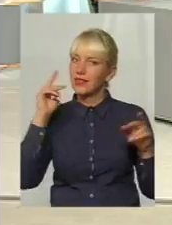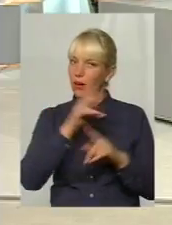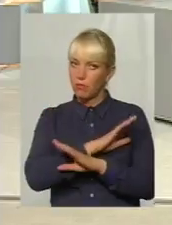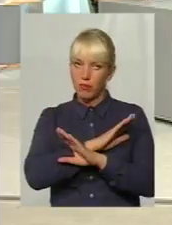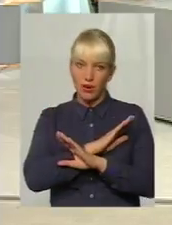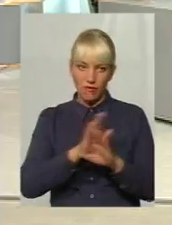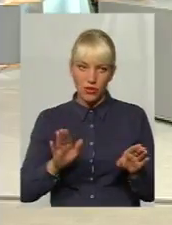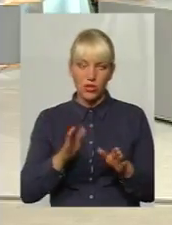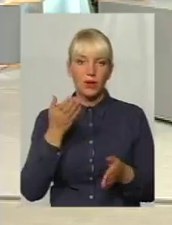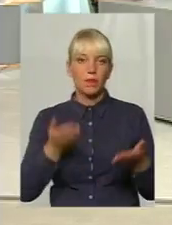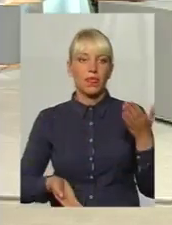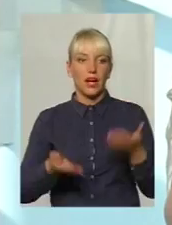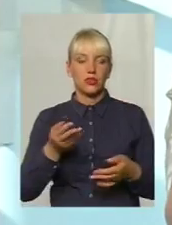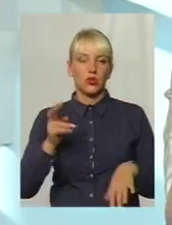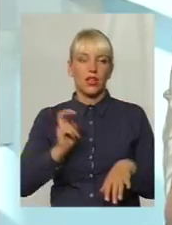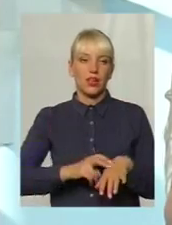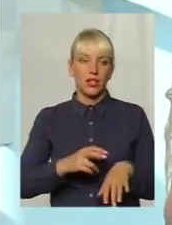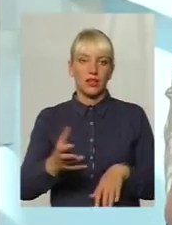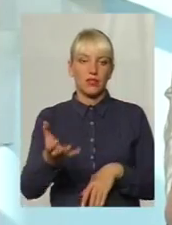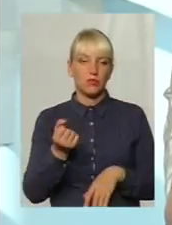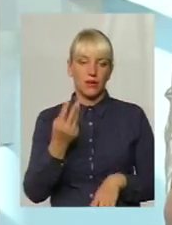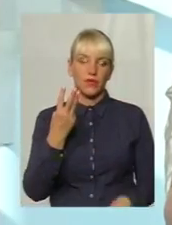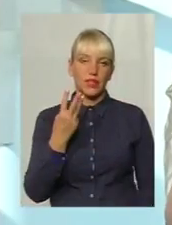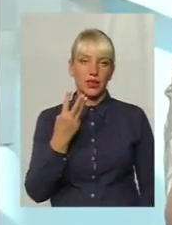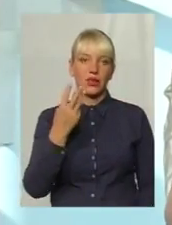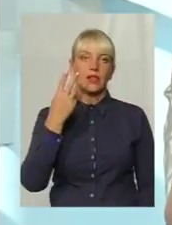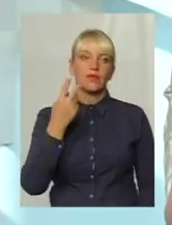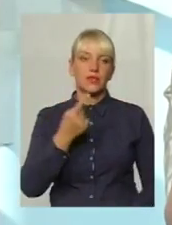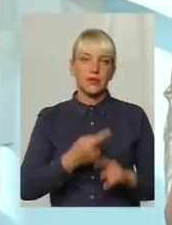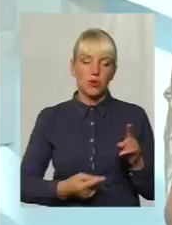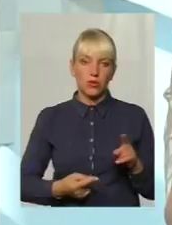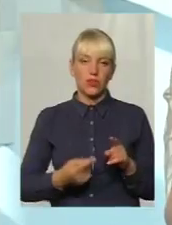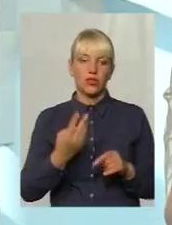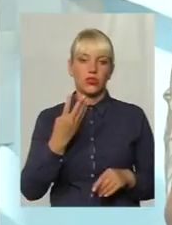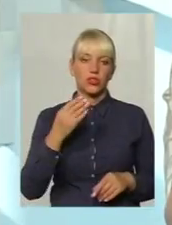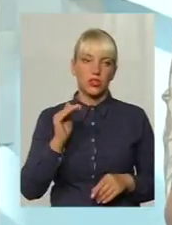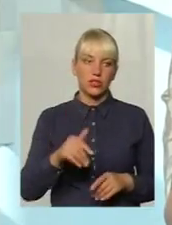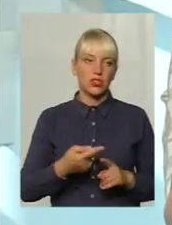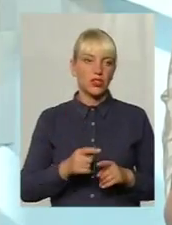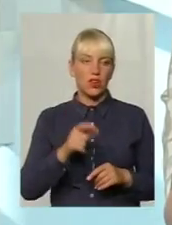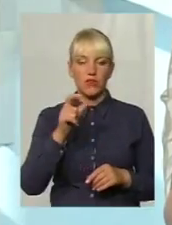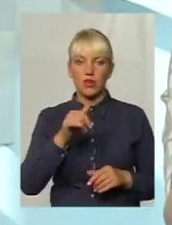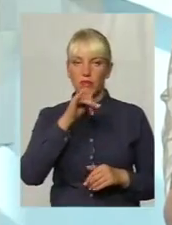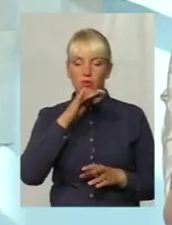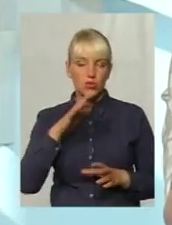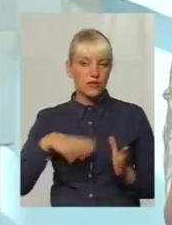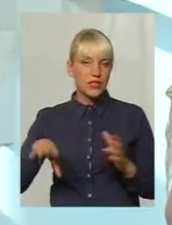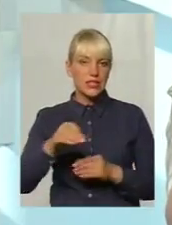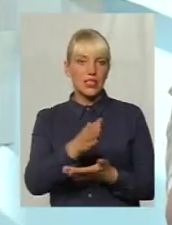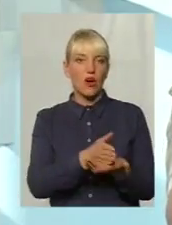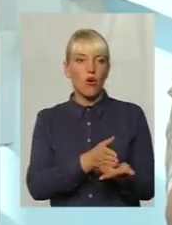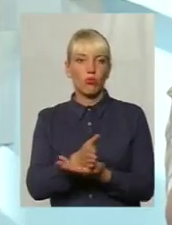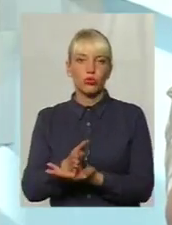якщо лікар набере 3, 3,5 і 4 тисячі, він, по-перше, не зможе цих пацієнтів всіх обслужити.